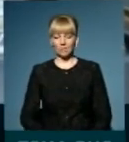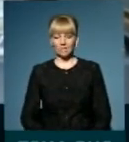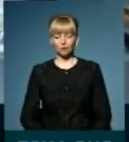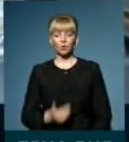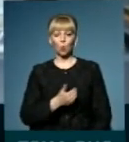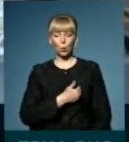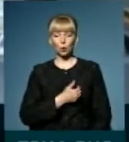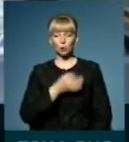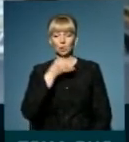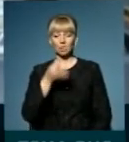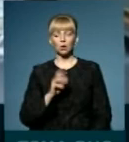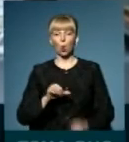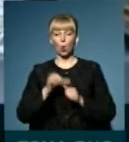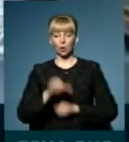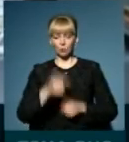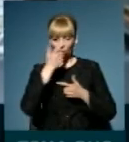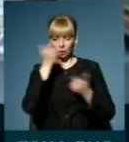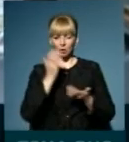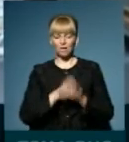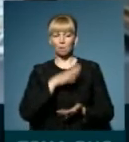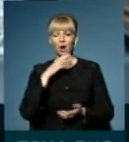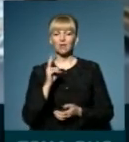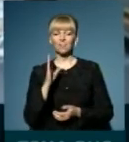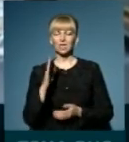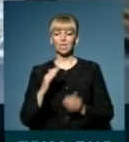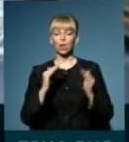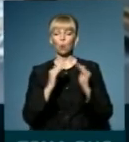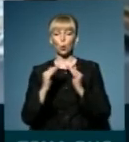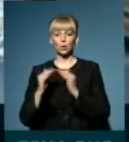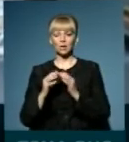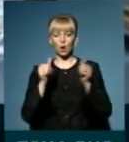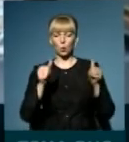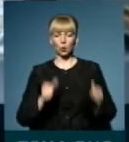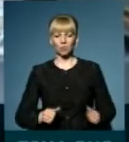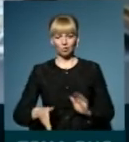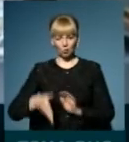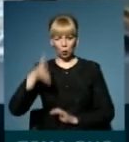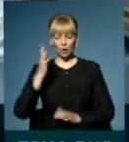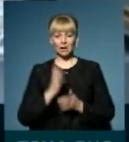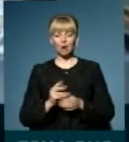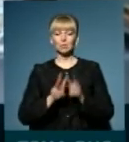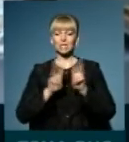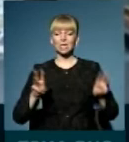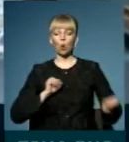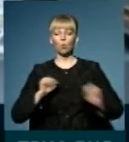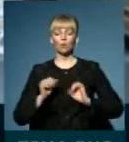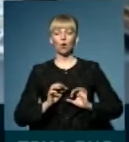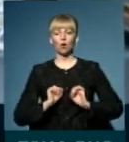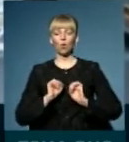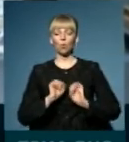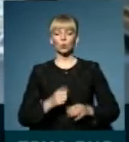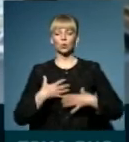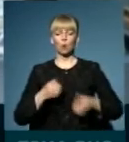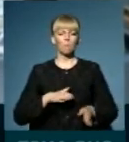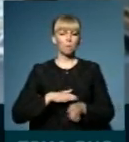Хочу нагадати, що окрім оголошень, які є в багатоквартирних будинках, розвішують лікарі, є ще на сайті управління охорони здоров'я